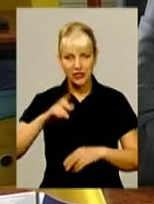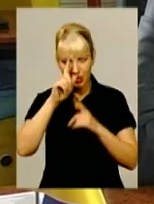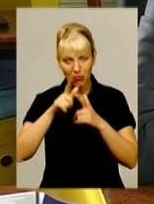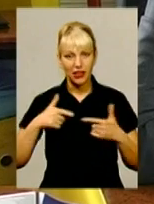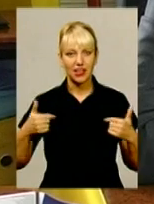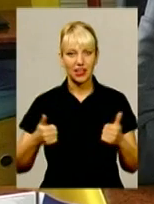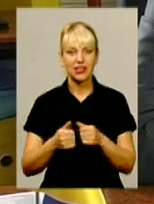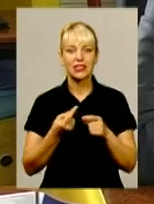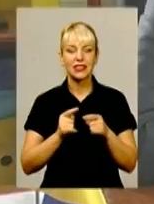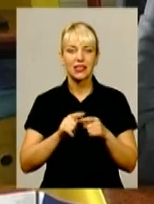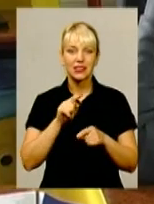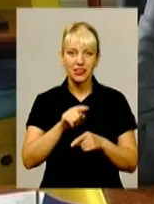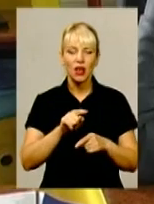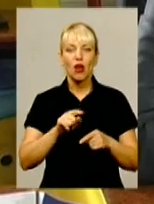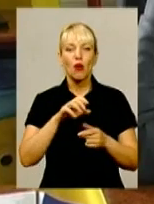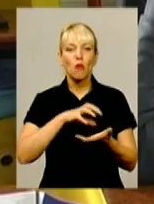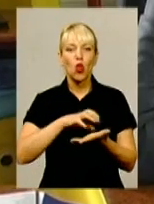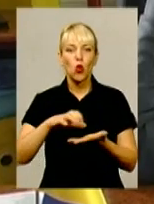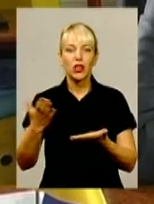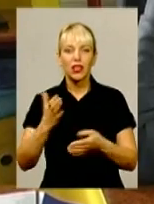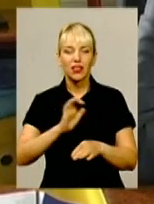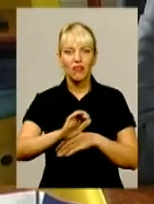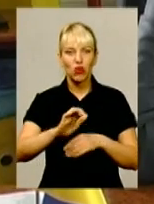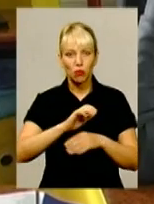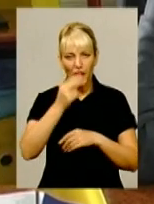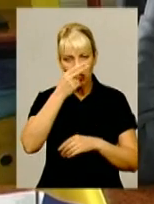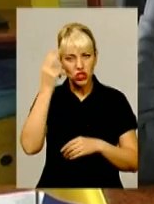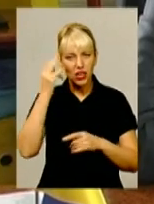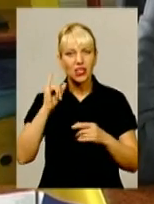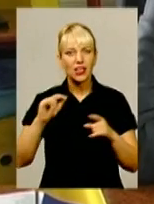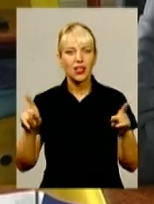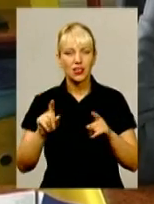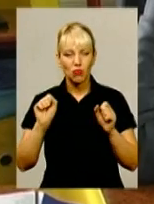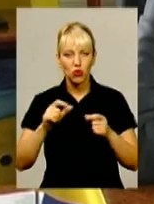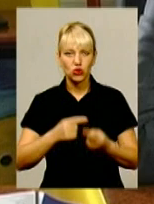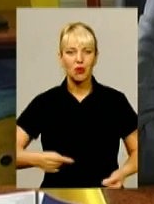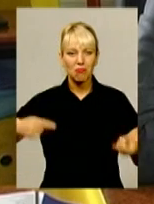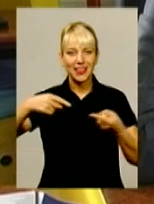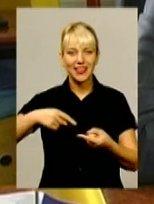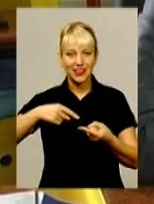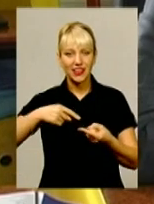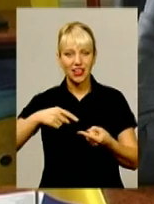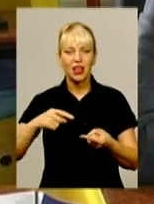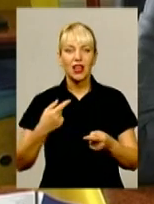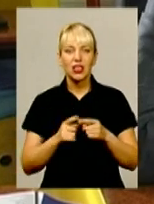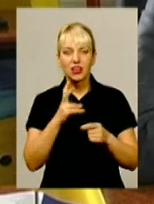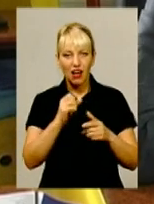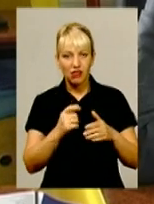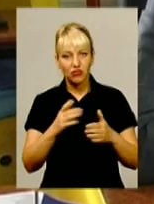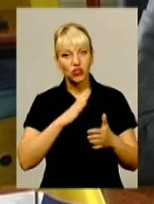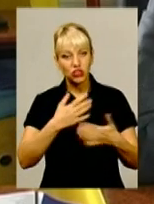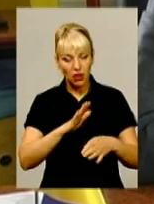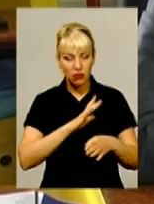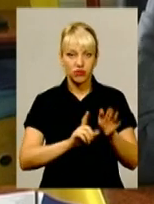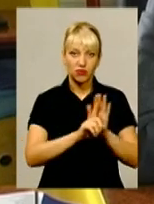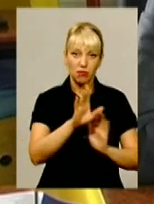ті блоки, які виробляє Чехія, які можуть підійти на ті початкові... Тобто те, що вже зроблено, та частина будівельних робіт,